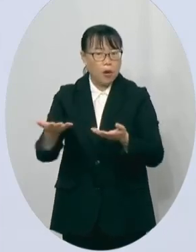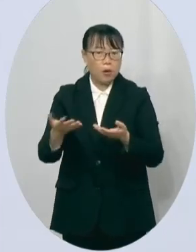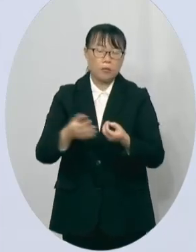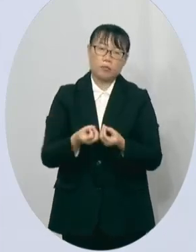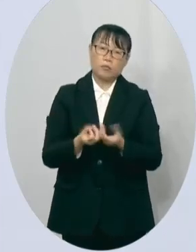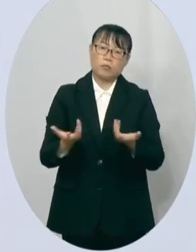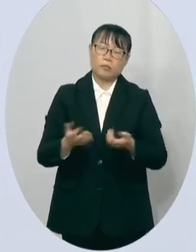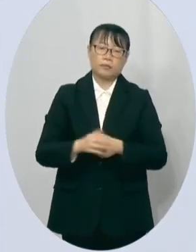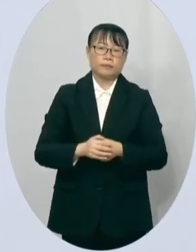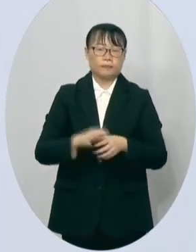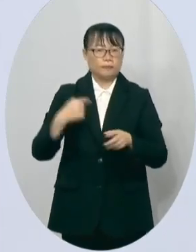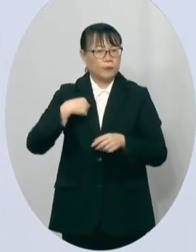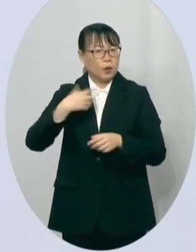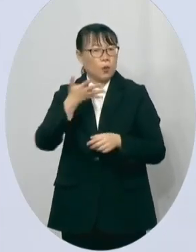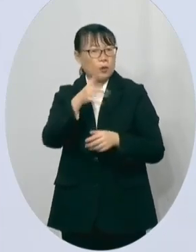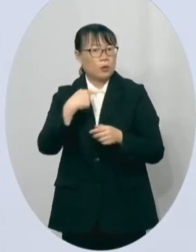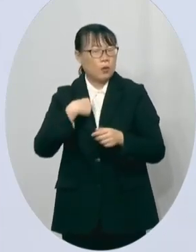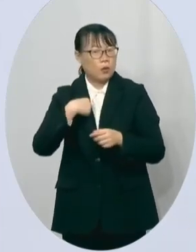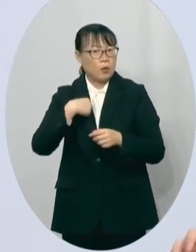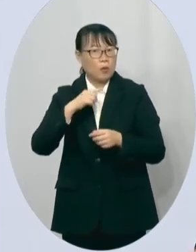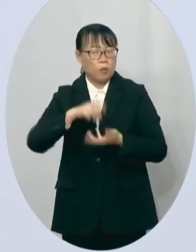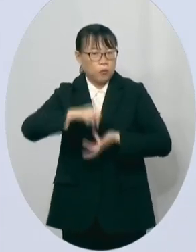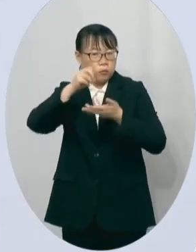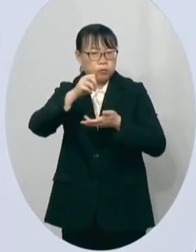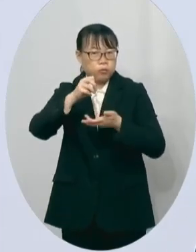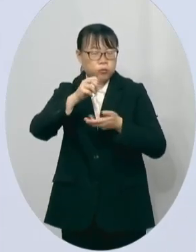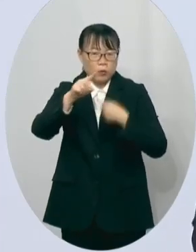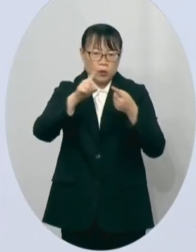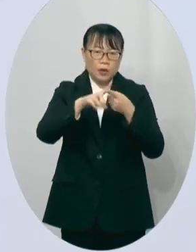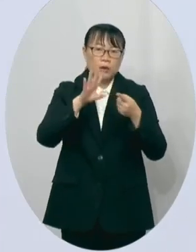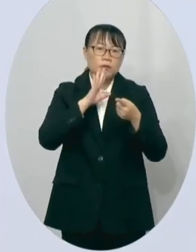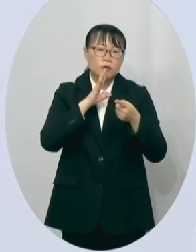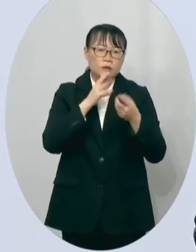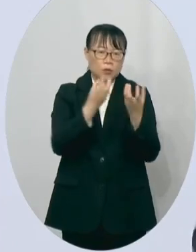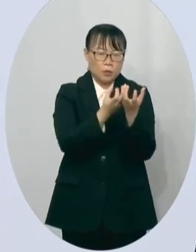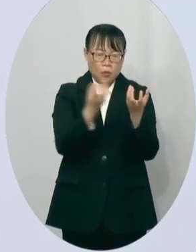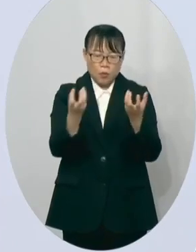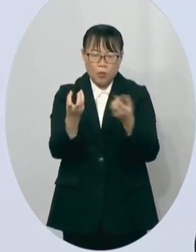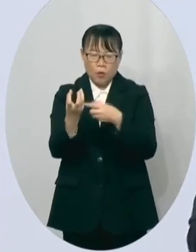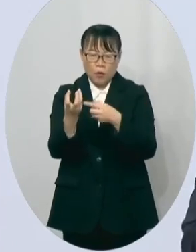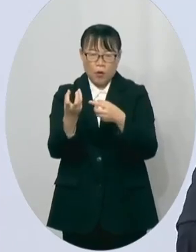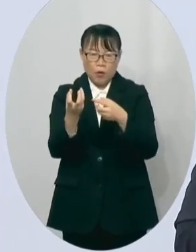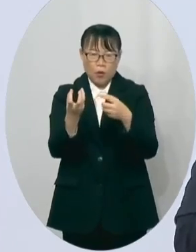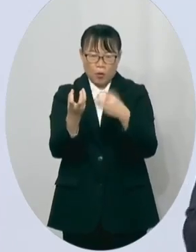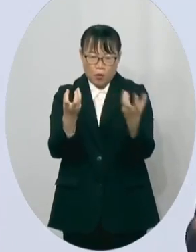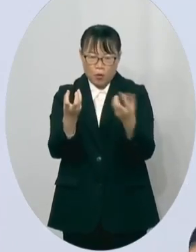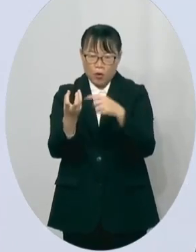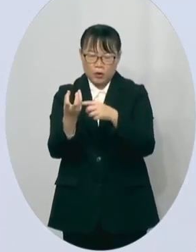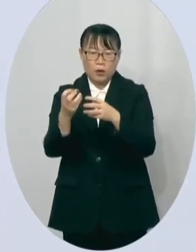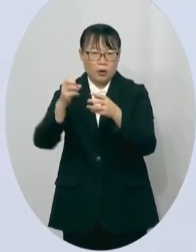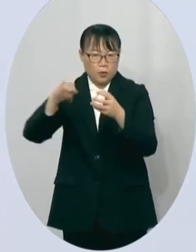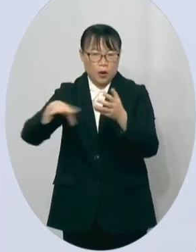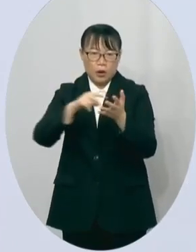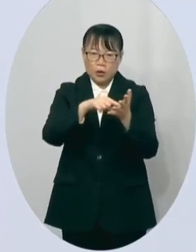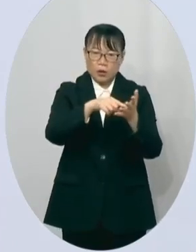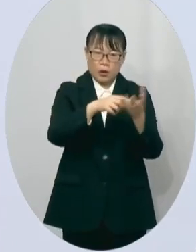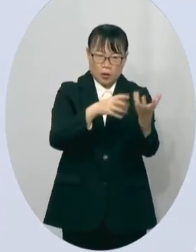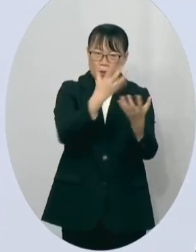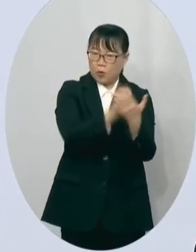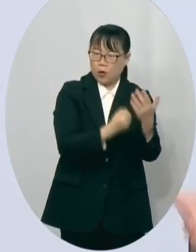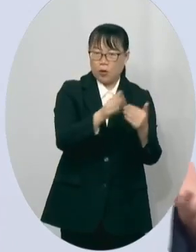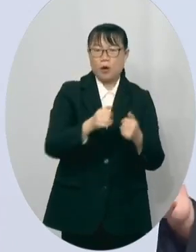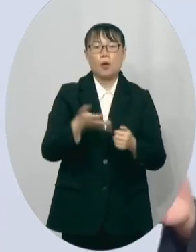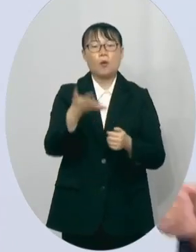昌主张说应该部分不要全部都拆我跟他最大不同在这里因为我是有国家安全意识的人